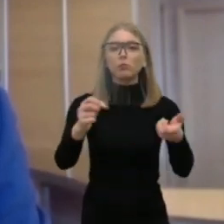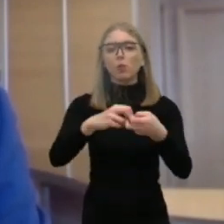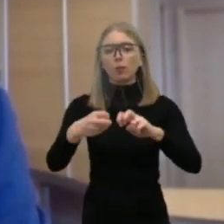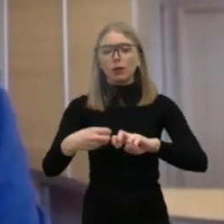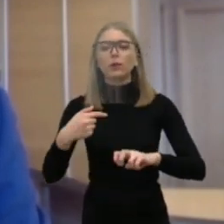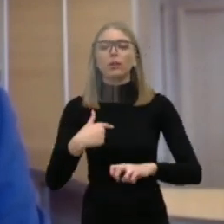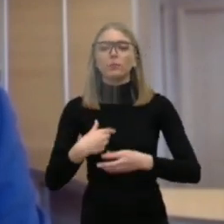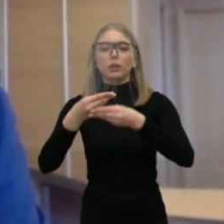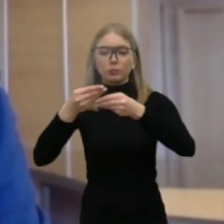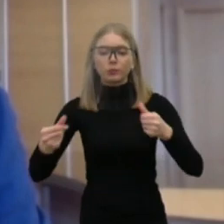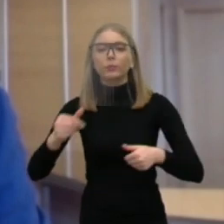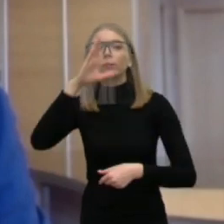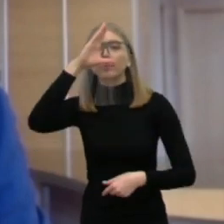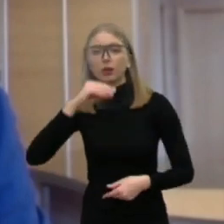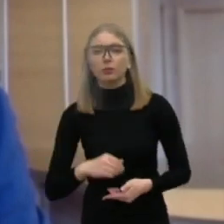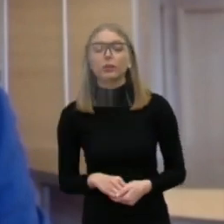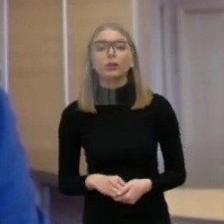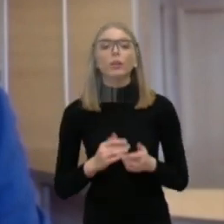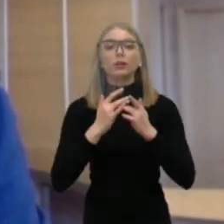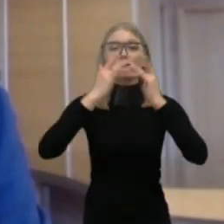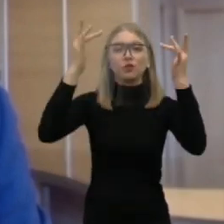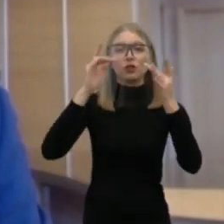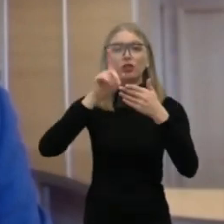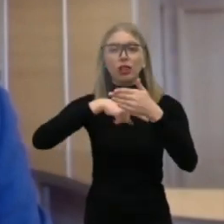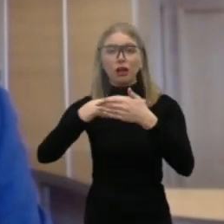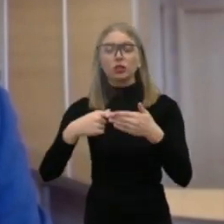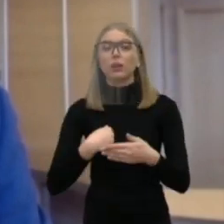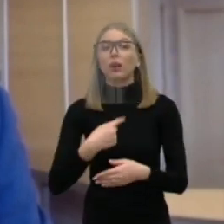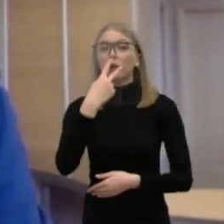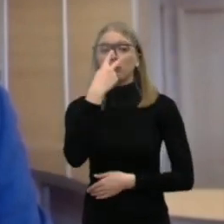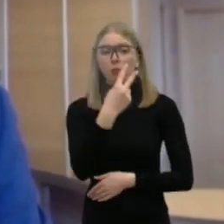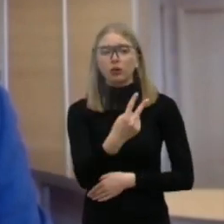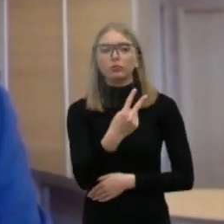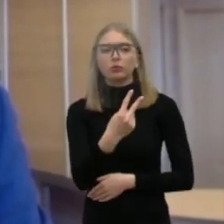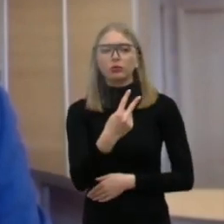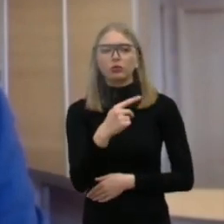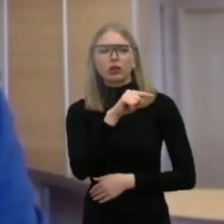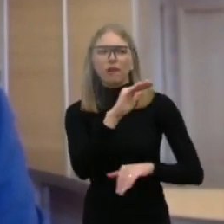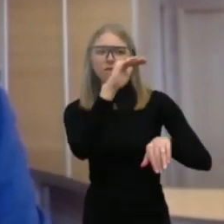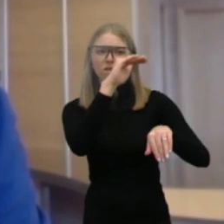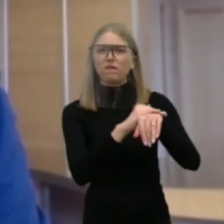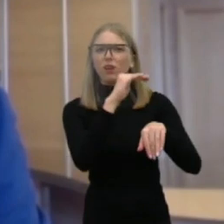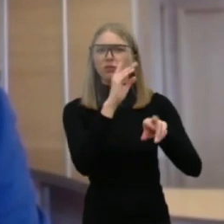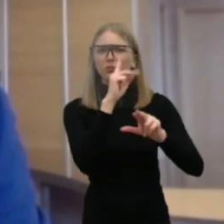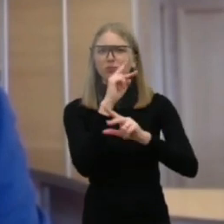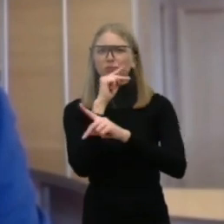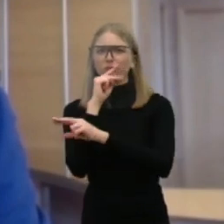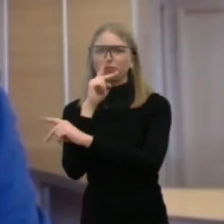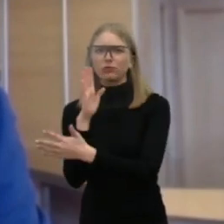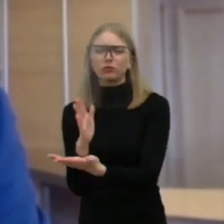Aš matau tose viešuose laiškose tokių, tarp ir kitų faktinių klaidų, pavyzdžiui,